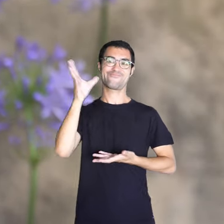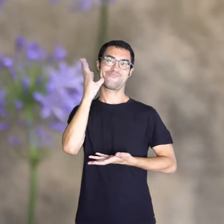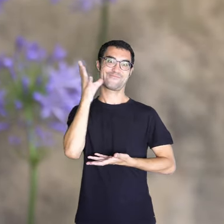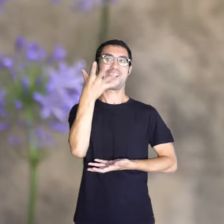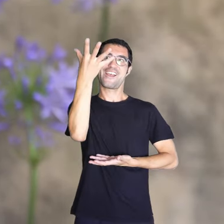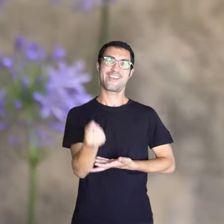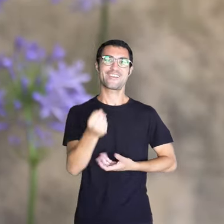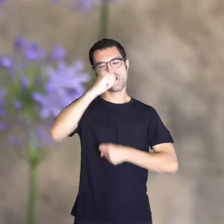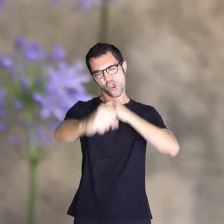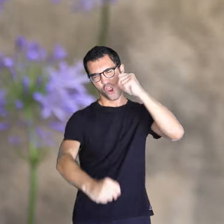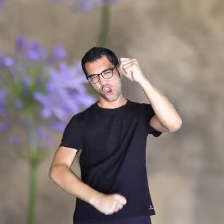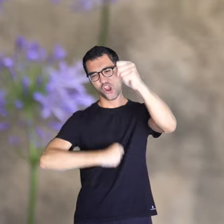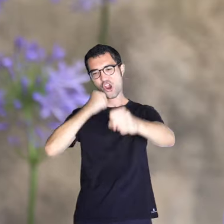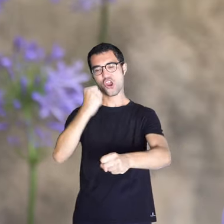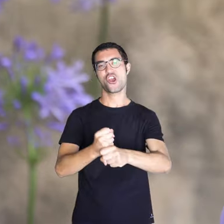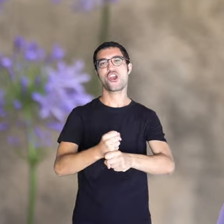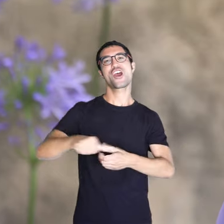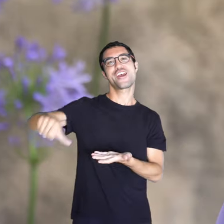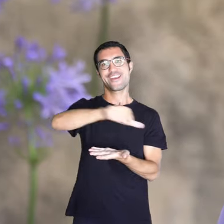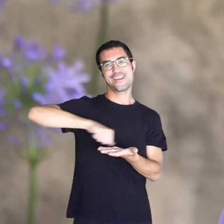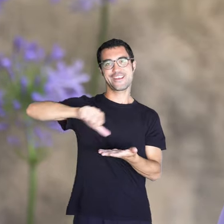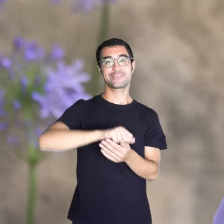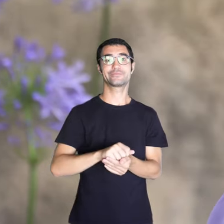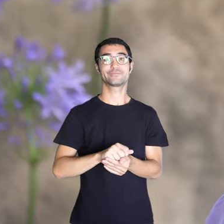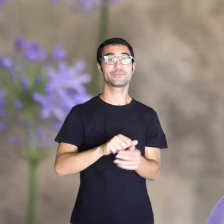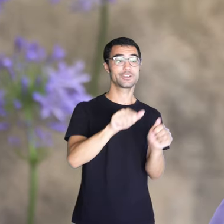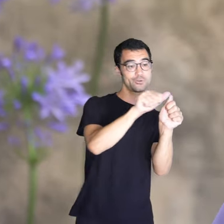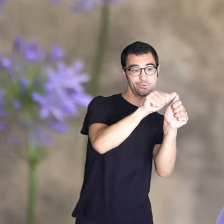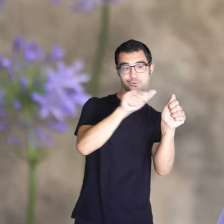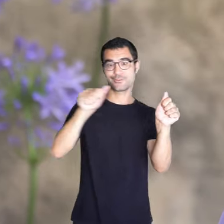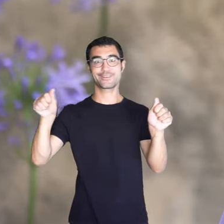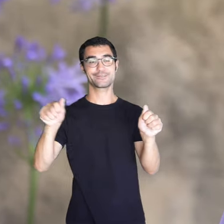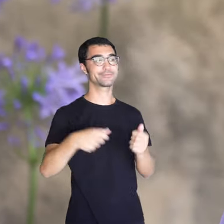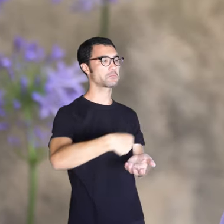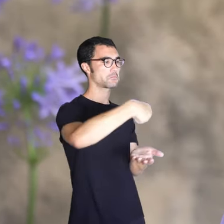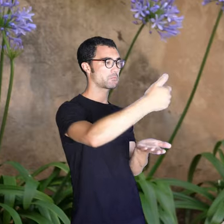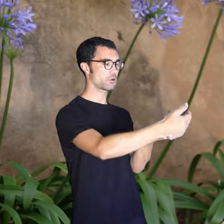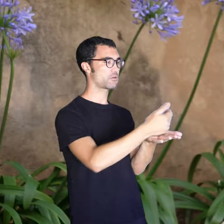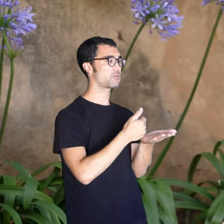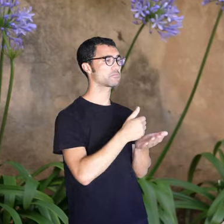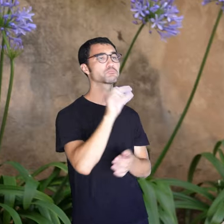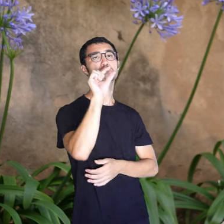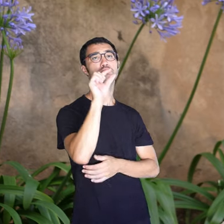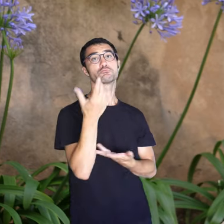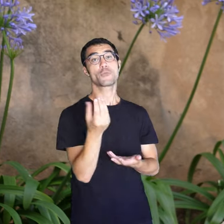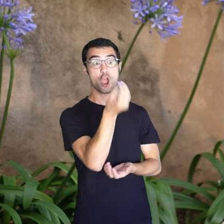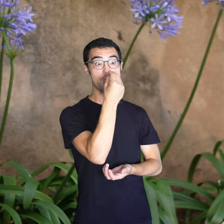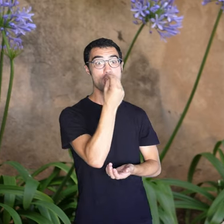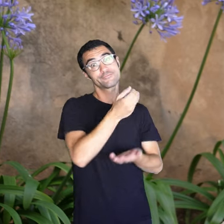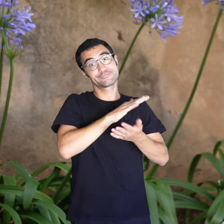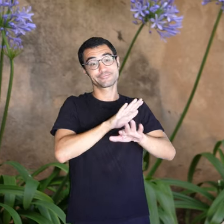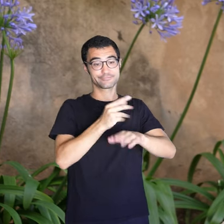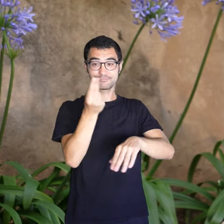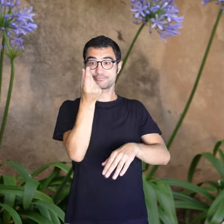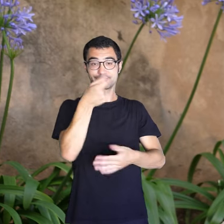i llavors quatre setmanes mos pagaven res, quatre centis. Però m'ho donaven un plat de calent. I nosaltres, amb qualsevol cosa